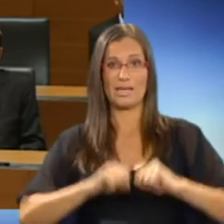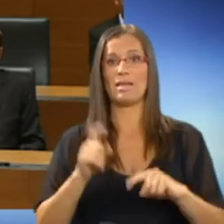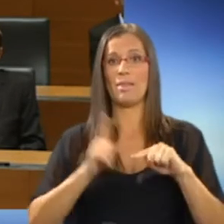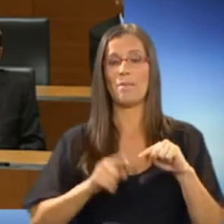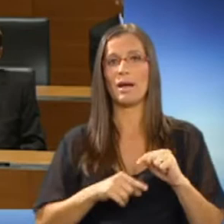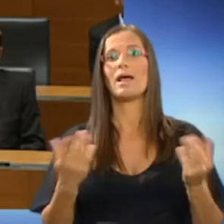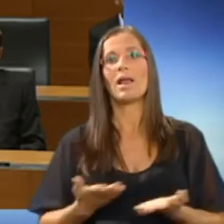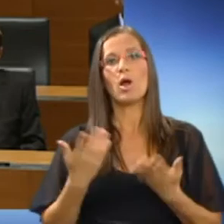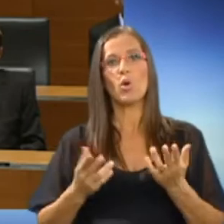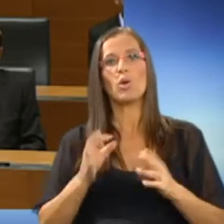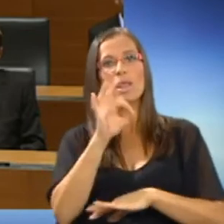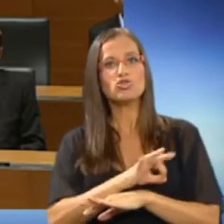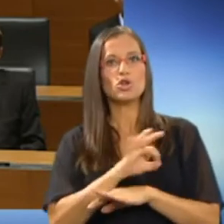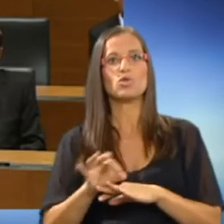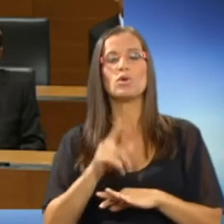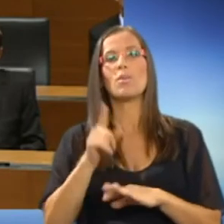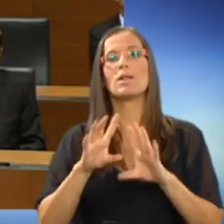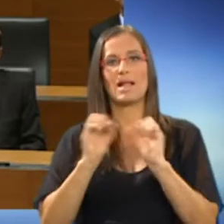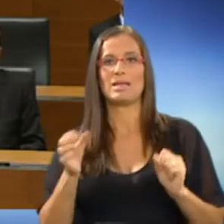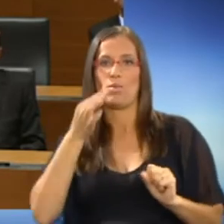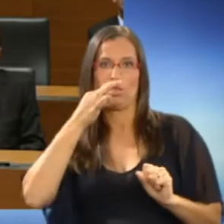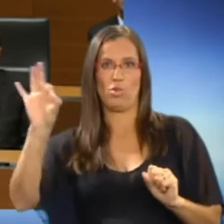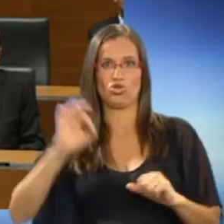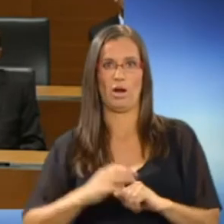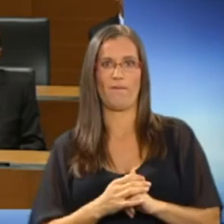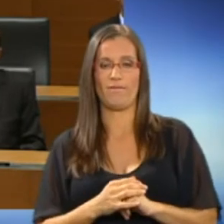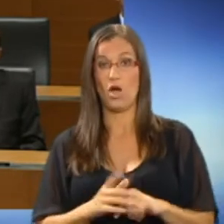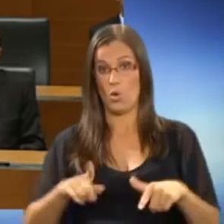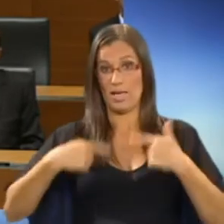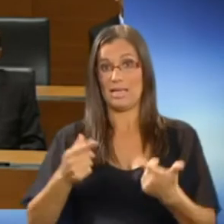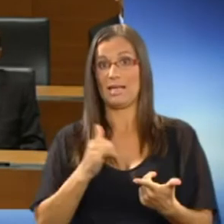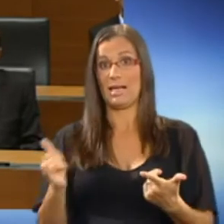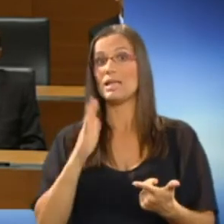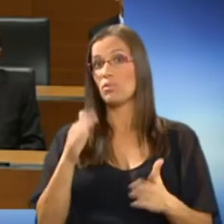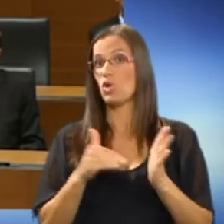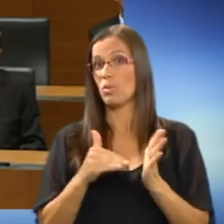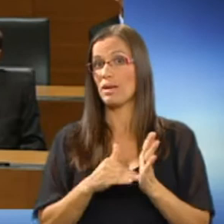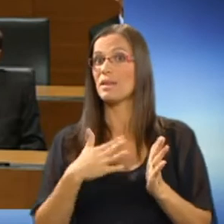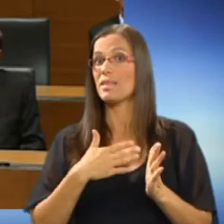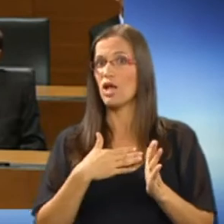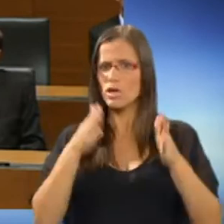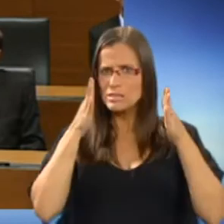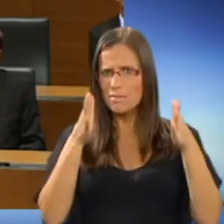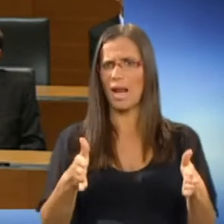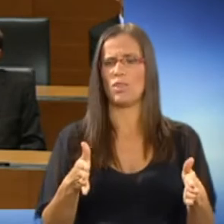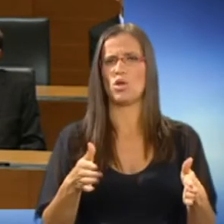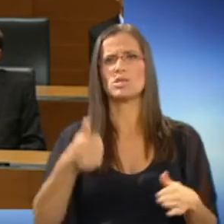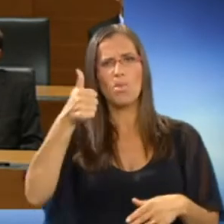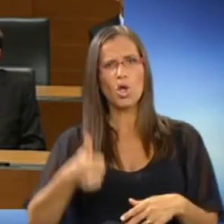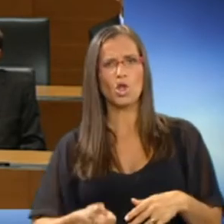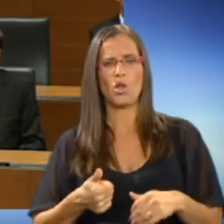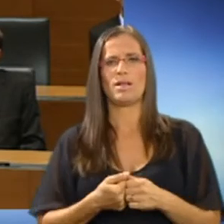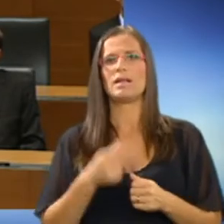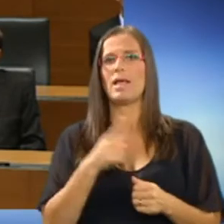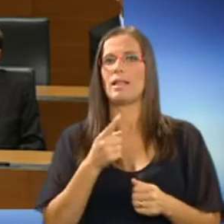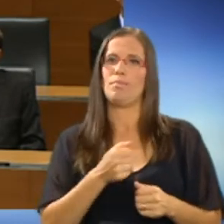lahko načrtujemo in izvedemo izboljšave. V naslednjih letih bodo potrebni naša zbranost, poenotenje